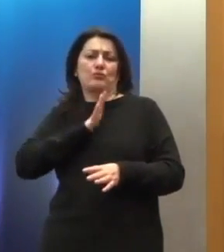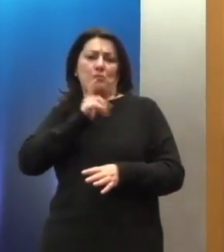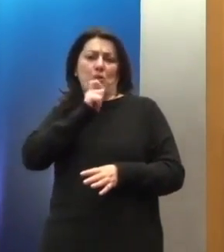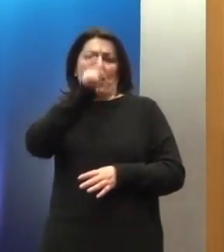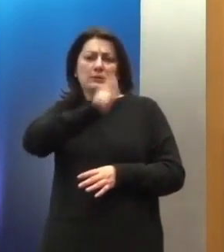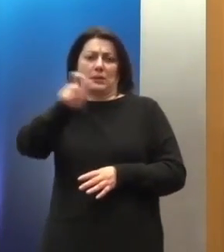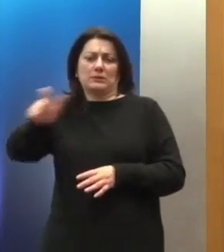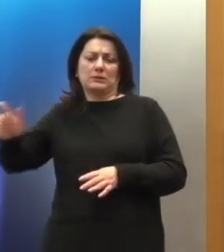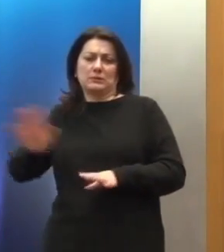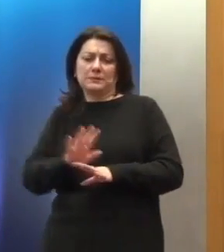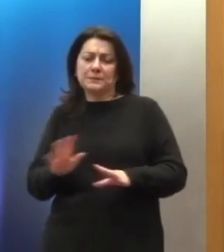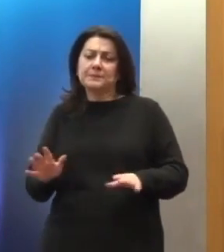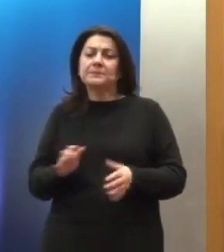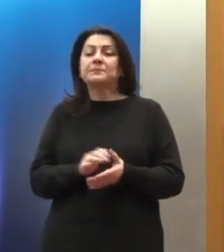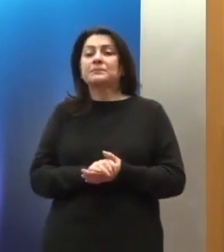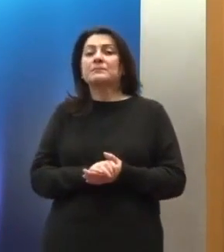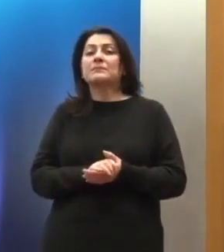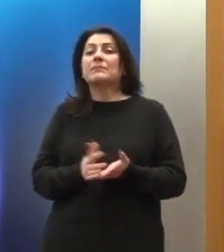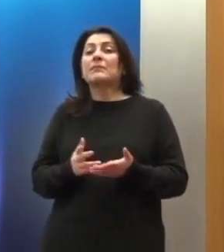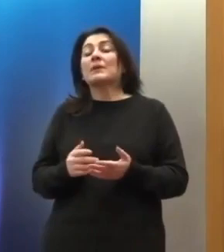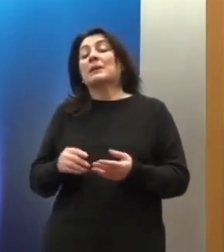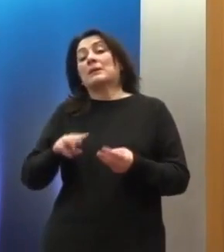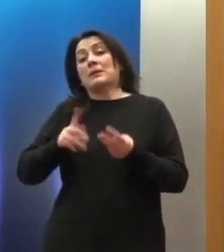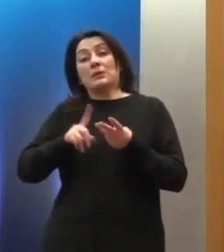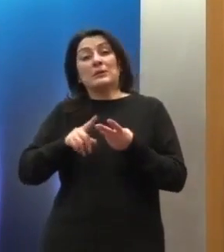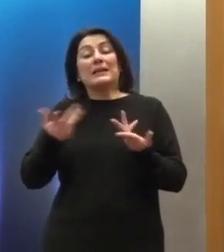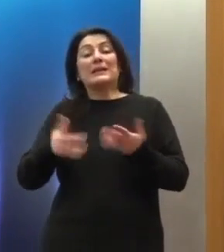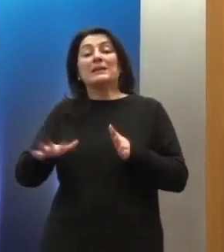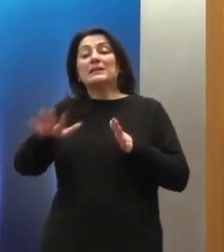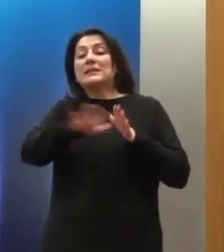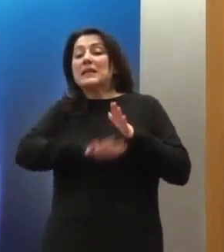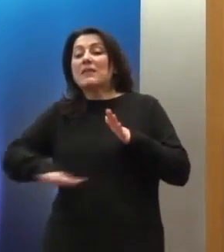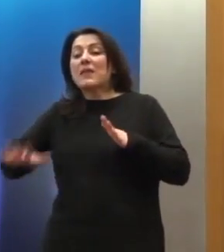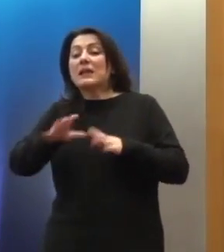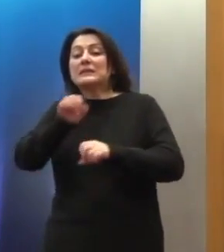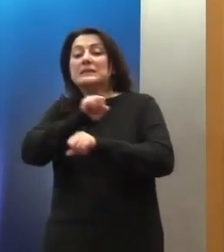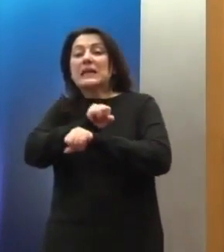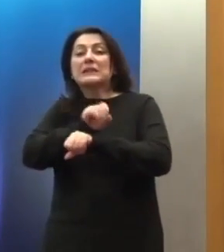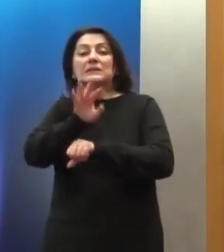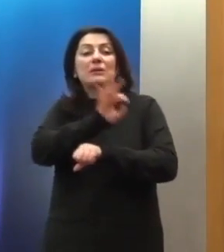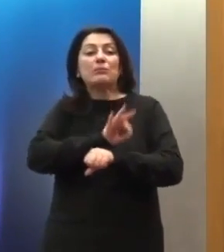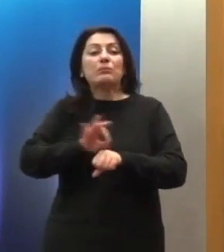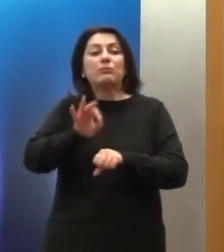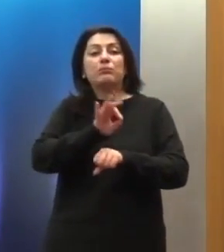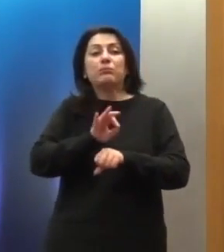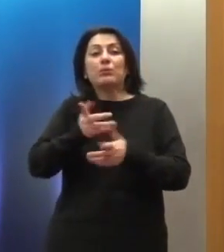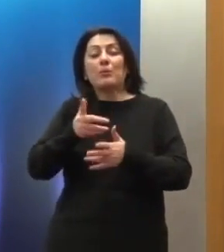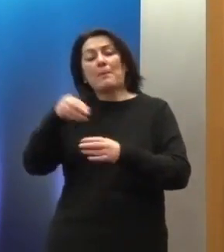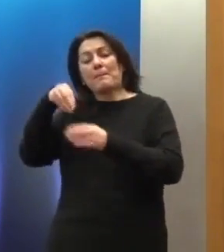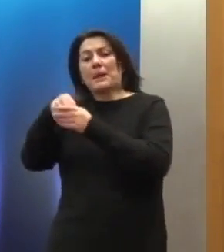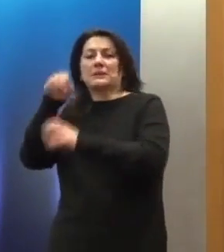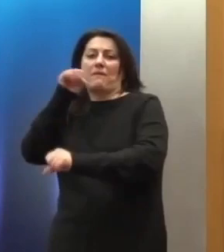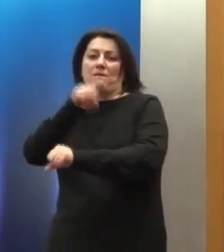που έχουμε τώρα, είναι οι συνθήκες κράτησης, οι συνθήκες κράτησης στις φυλακές,